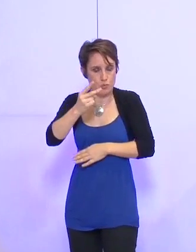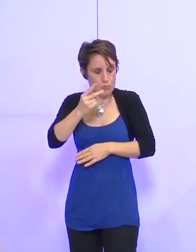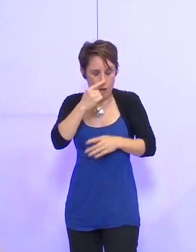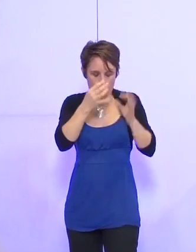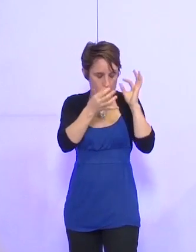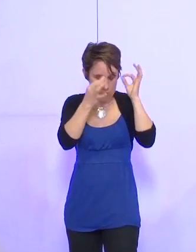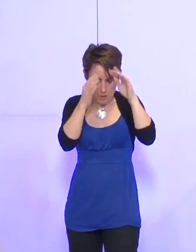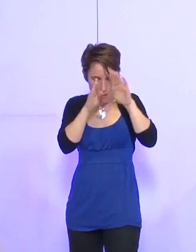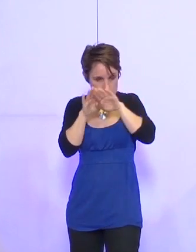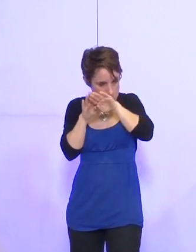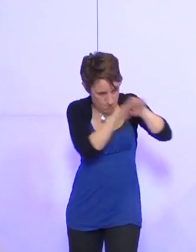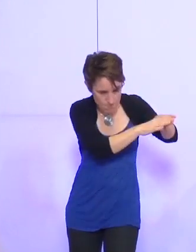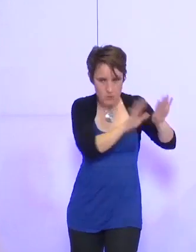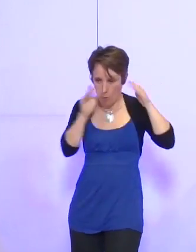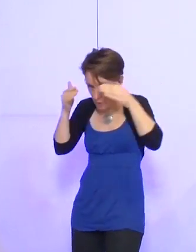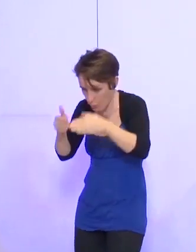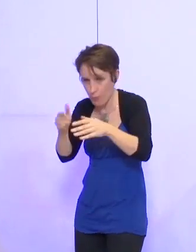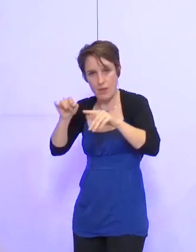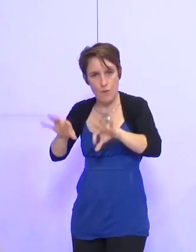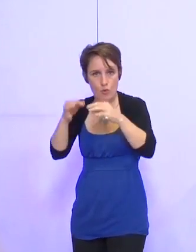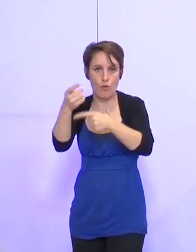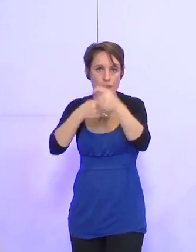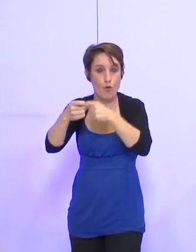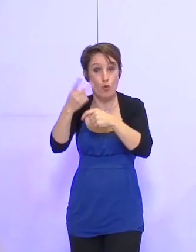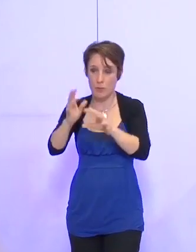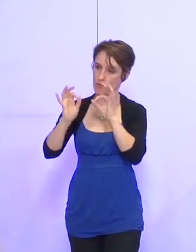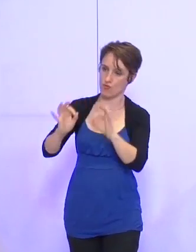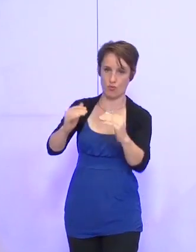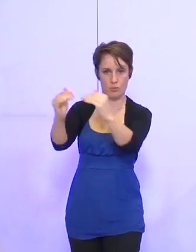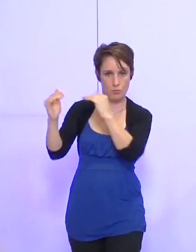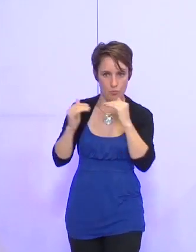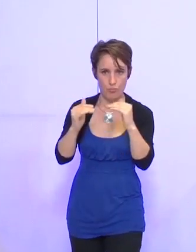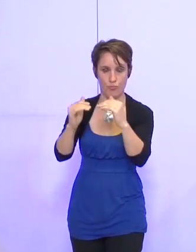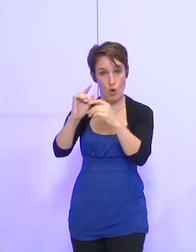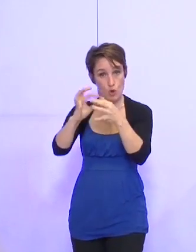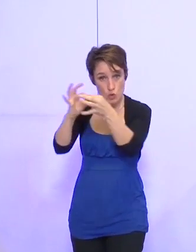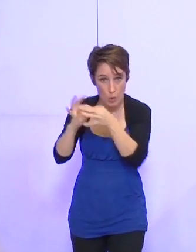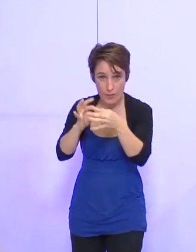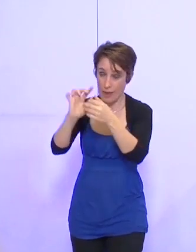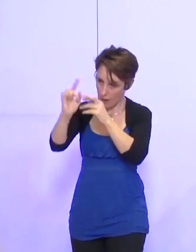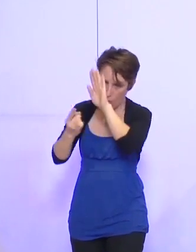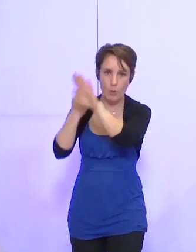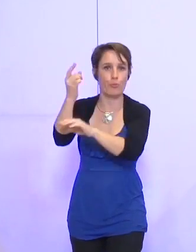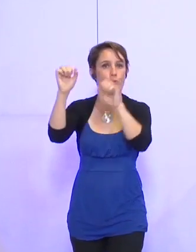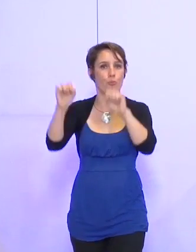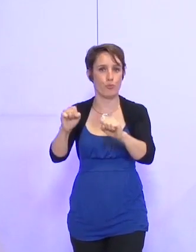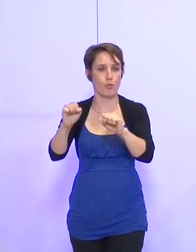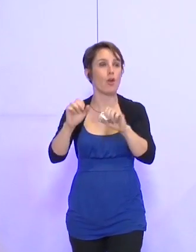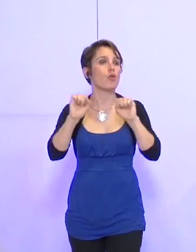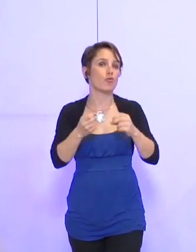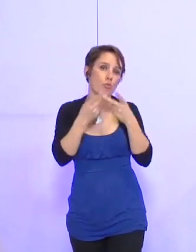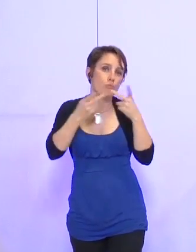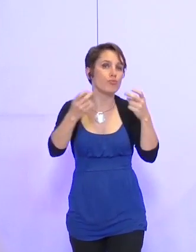les impératifs d'une économie plus juste, plus solidaire, plus innovante, plus stable et durable à la fois. Permettez-moi quelques